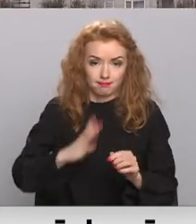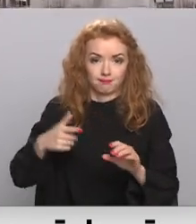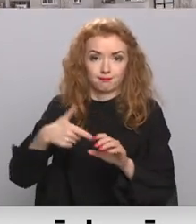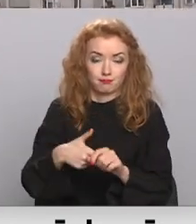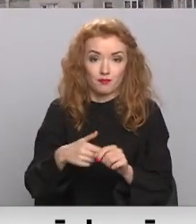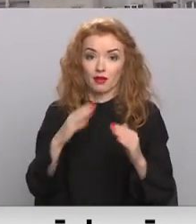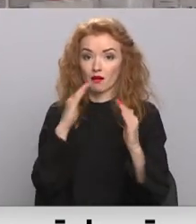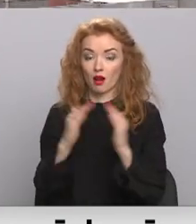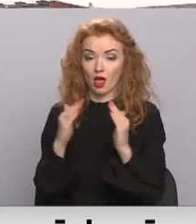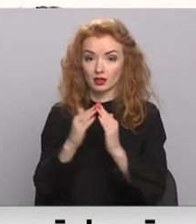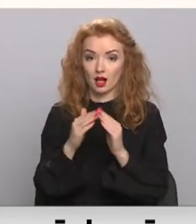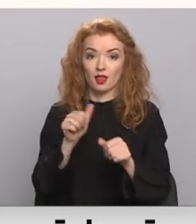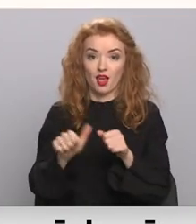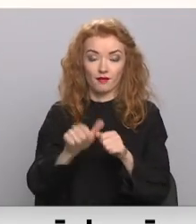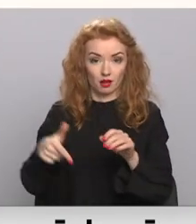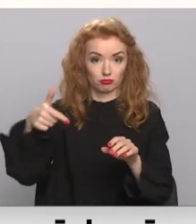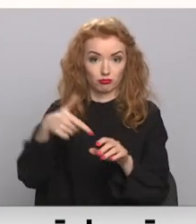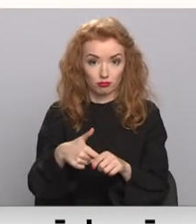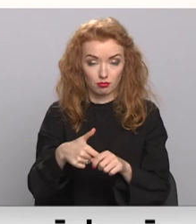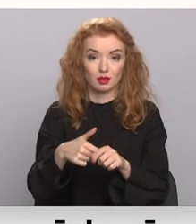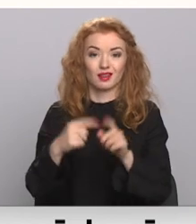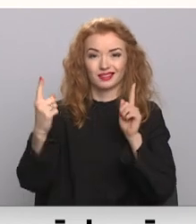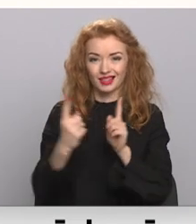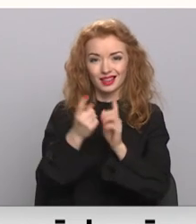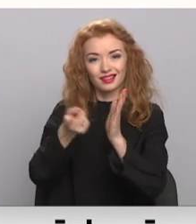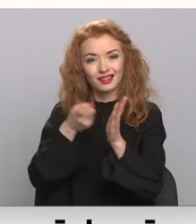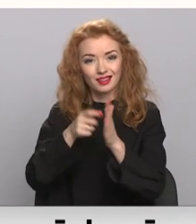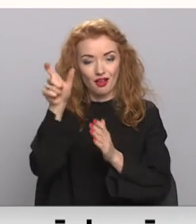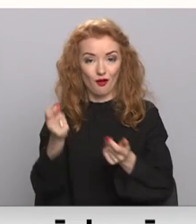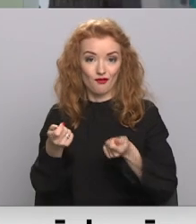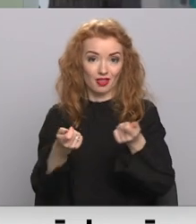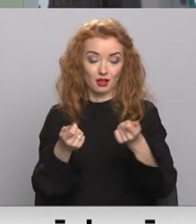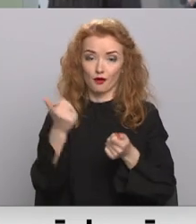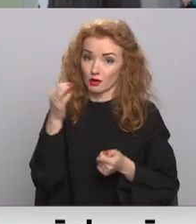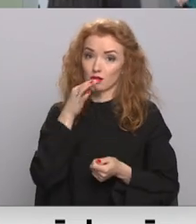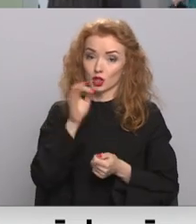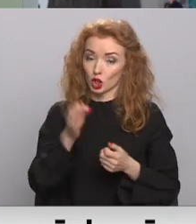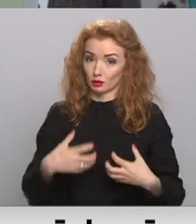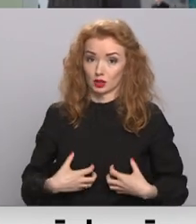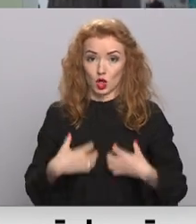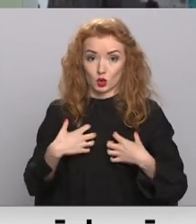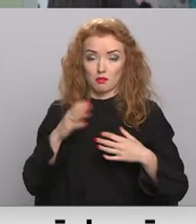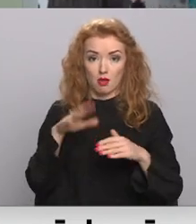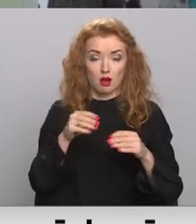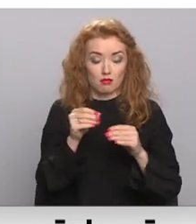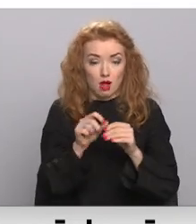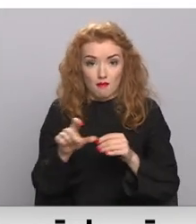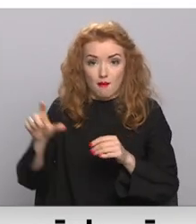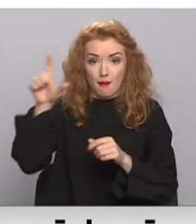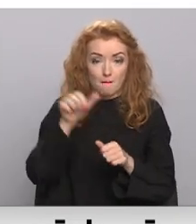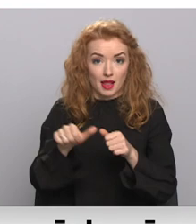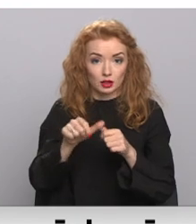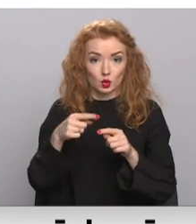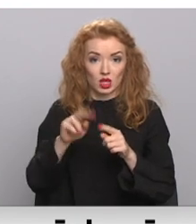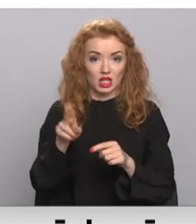Reizeknē degvielas uzpildes stacijās satiktie autovadītāji neslēpj sašatumu par augstajām benzīna un